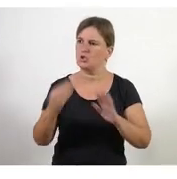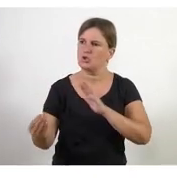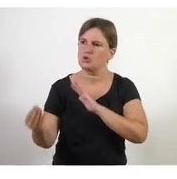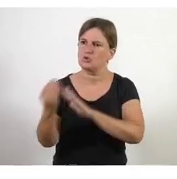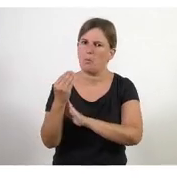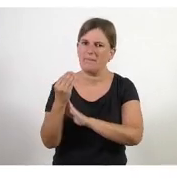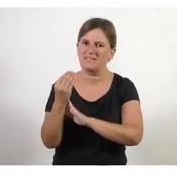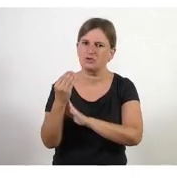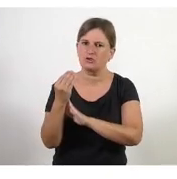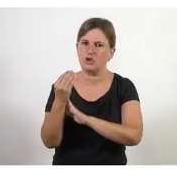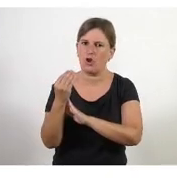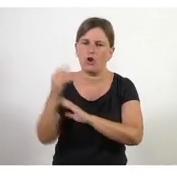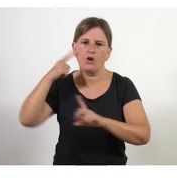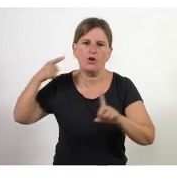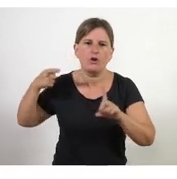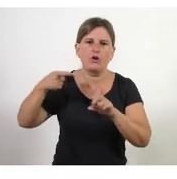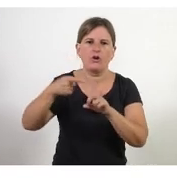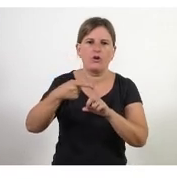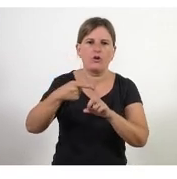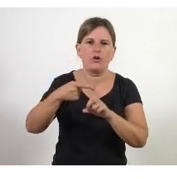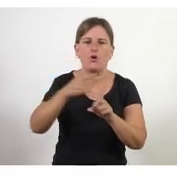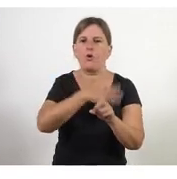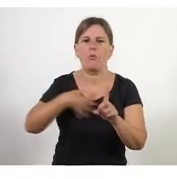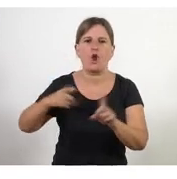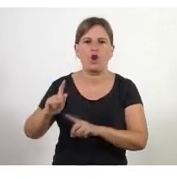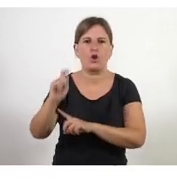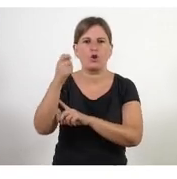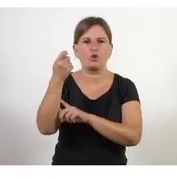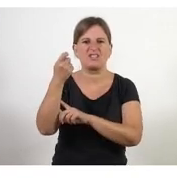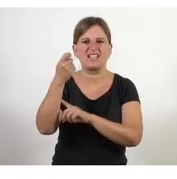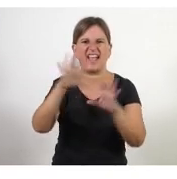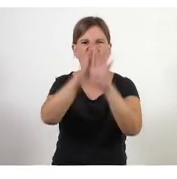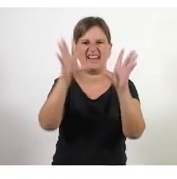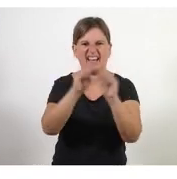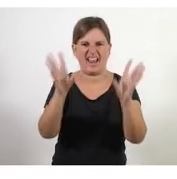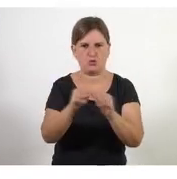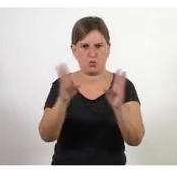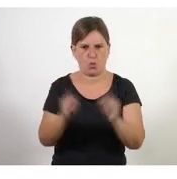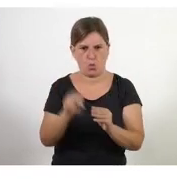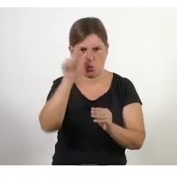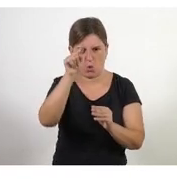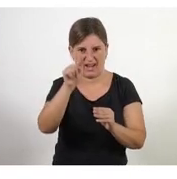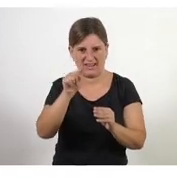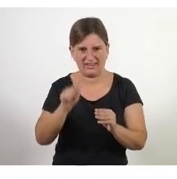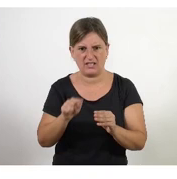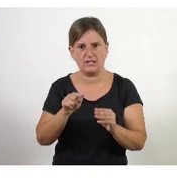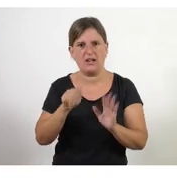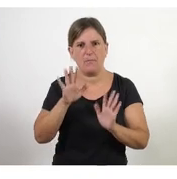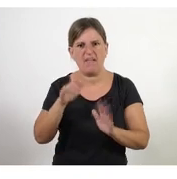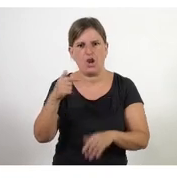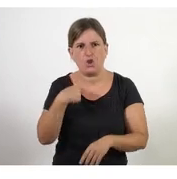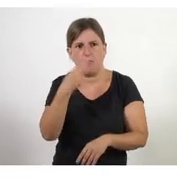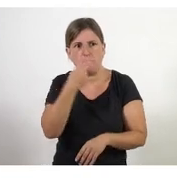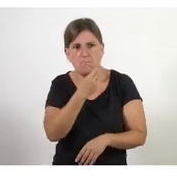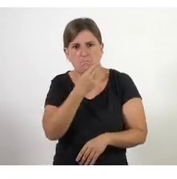enfocada a que volem aconseguir uns resultats però no ens volem quedar